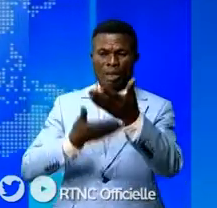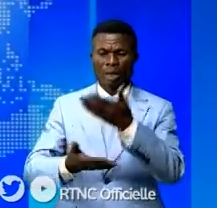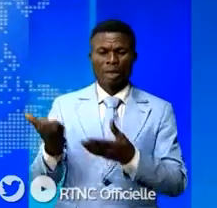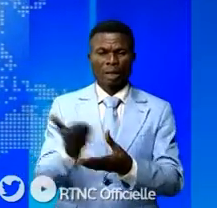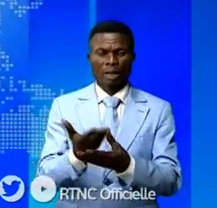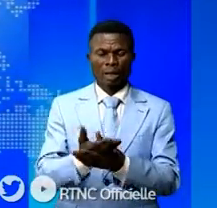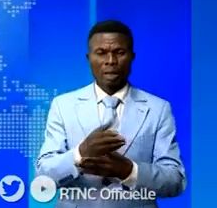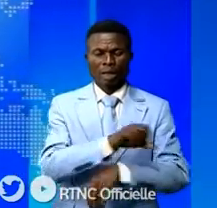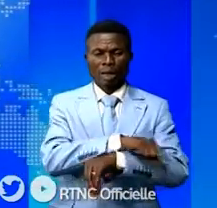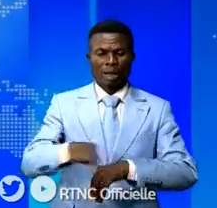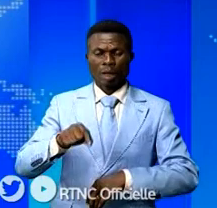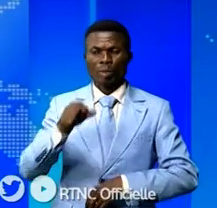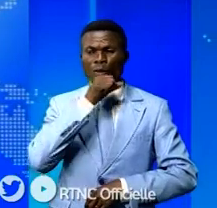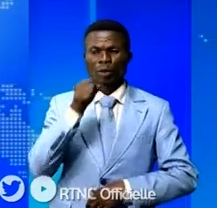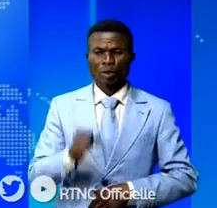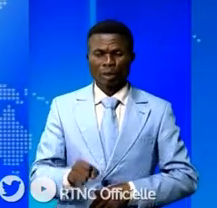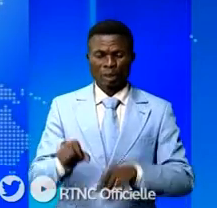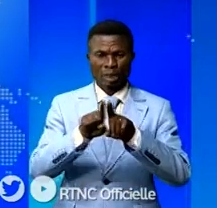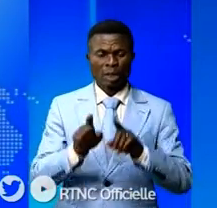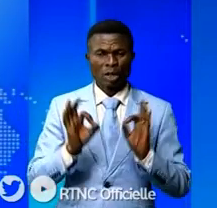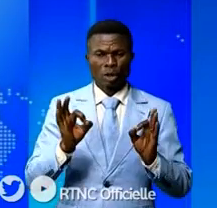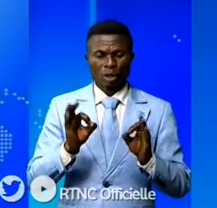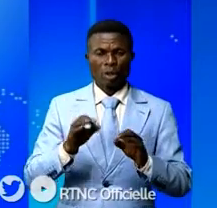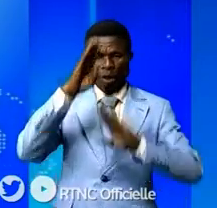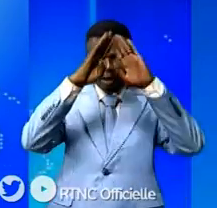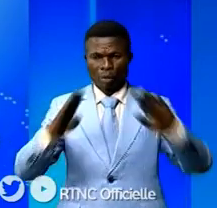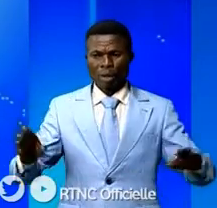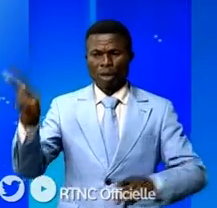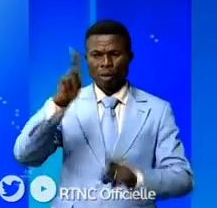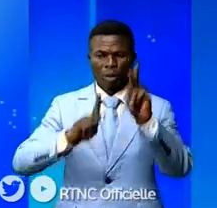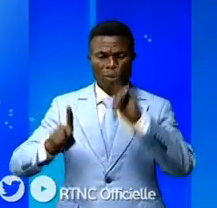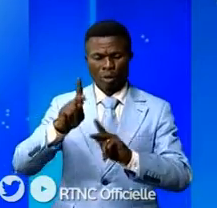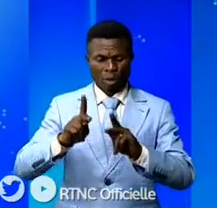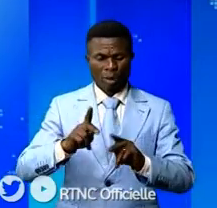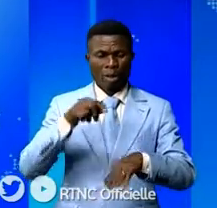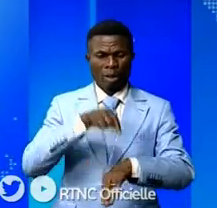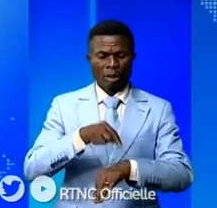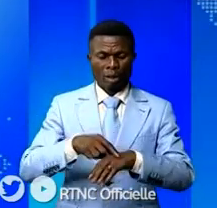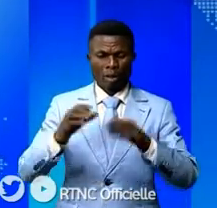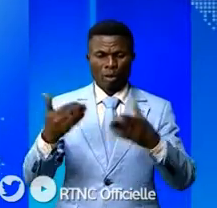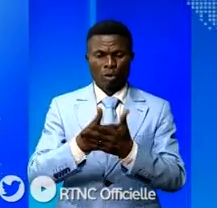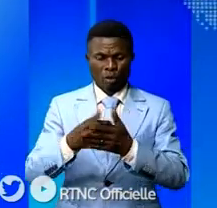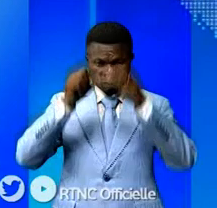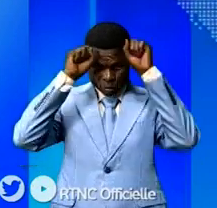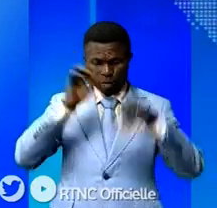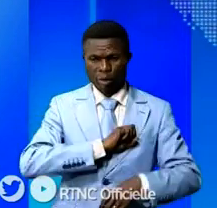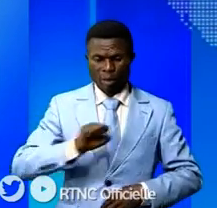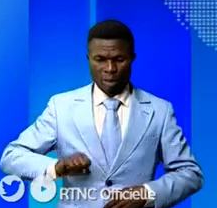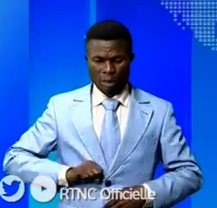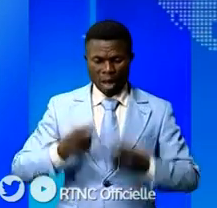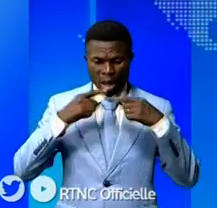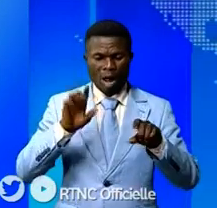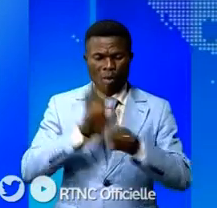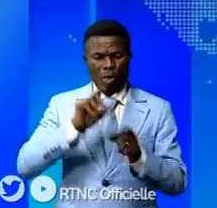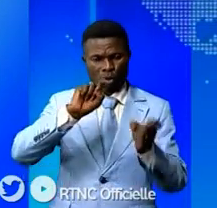entre le bureau sortant et entrant a eu lieu ce vendredi au Palais du Peuple pour son mandat. Le nouveau président du Sénat annonce des différentes